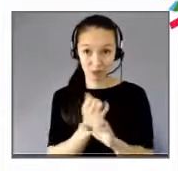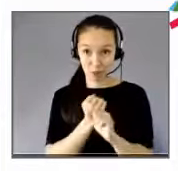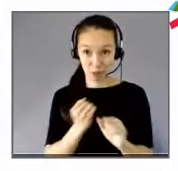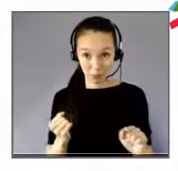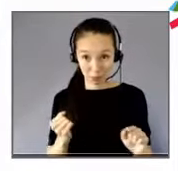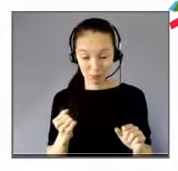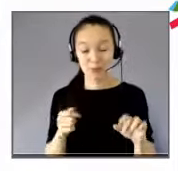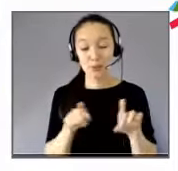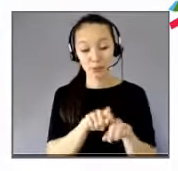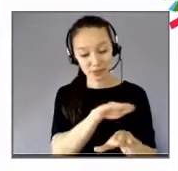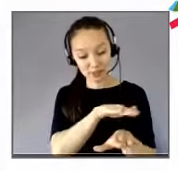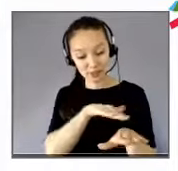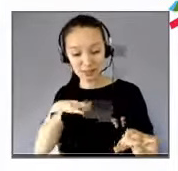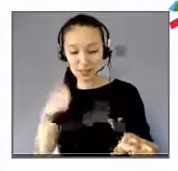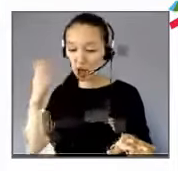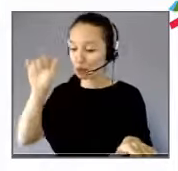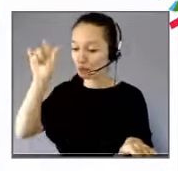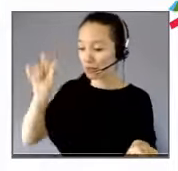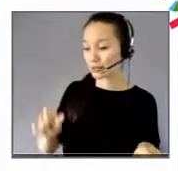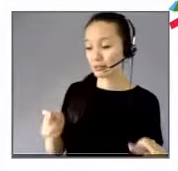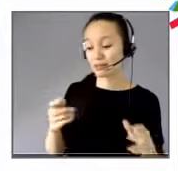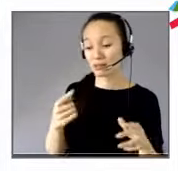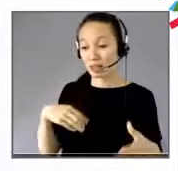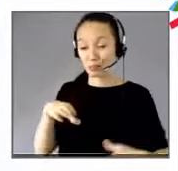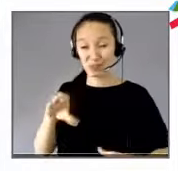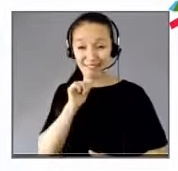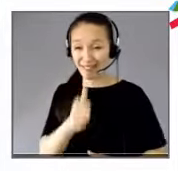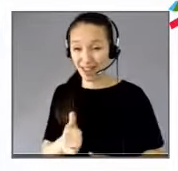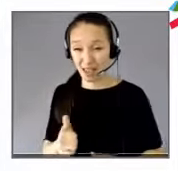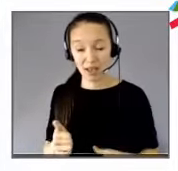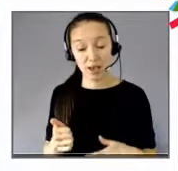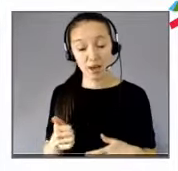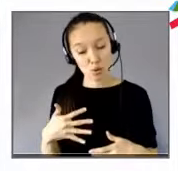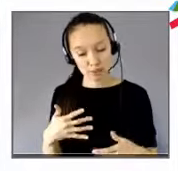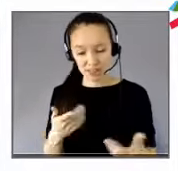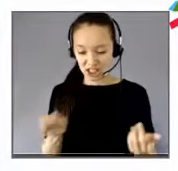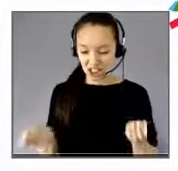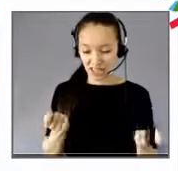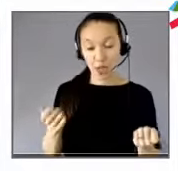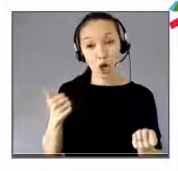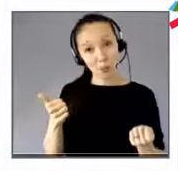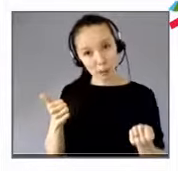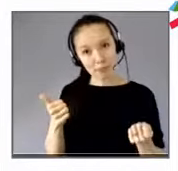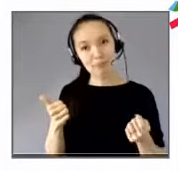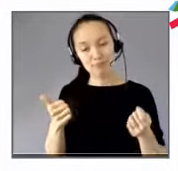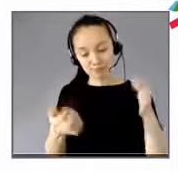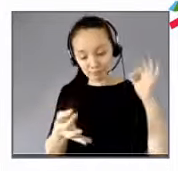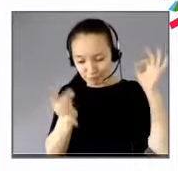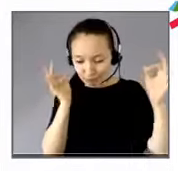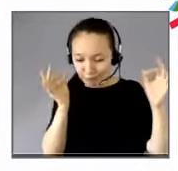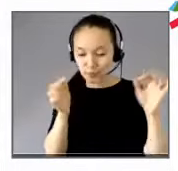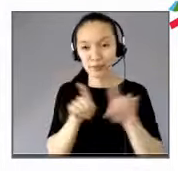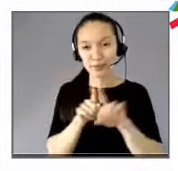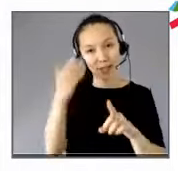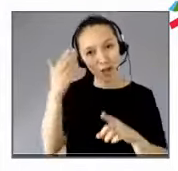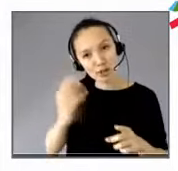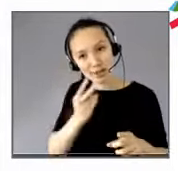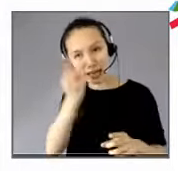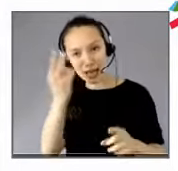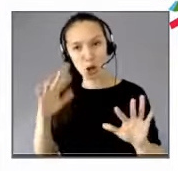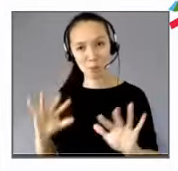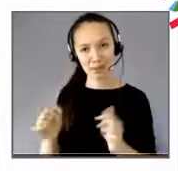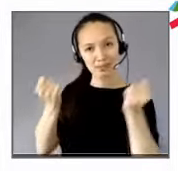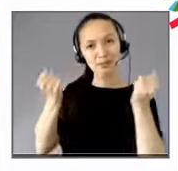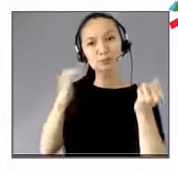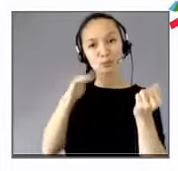moins empathiques ou pas empathiques du tout qu'il faut gérer parce qu'ils ont d'autres talents aussi et ça fait partie du rôle de l'entreprise aussi d'employer différentes natures de